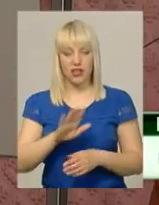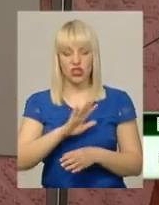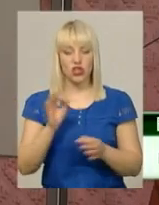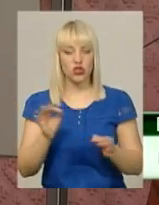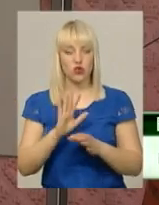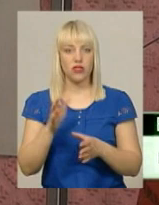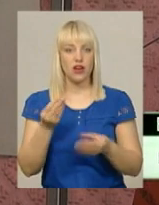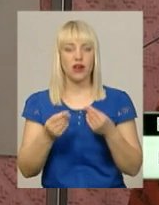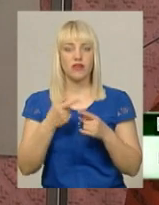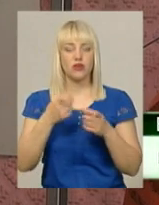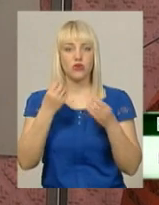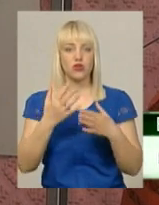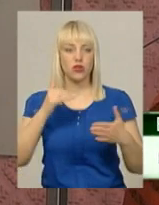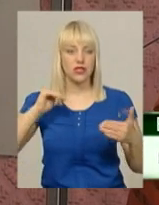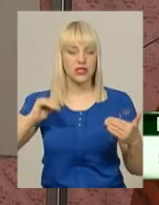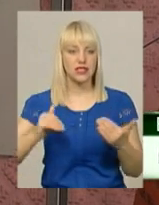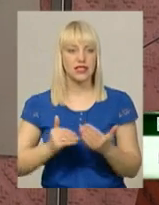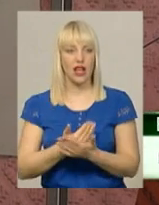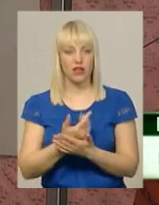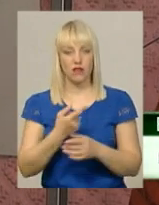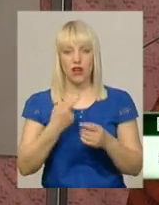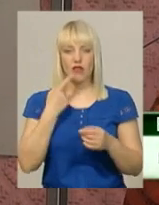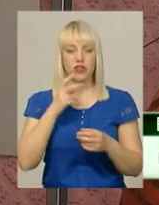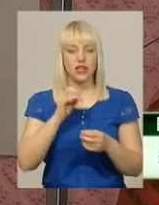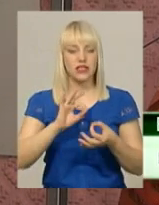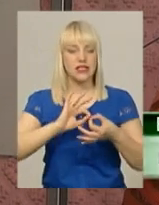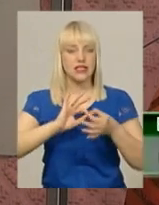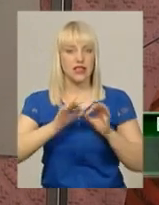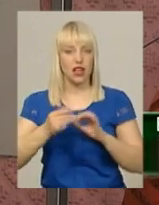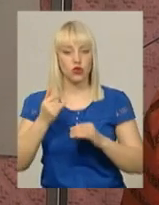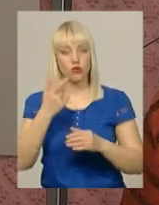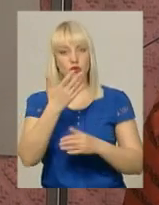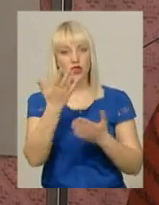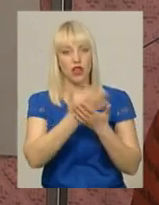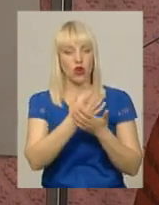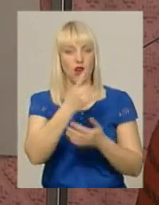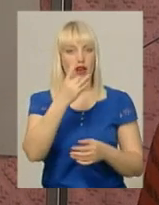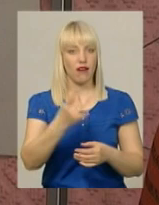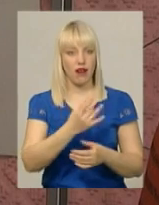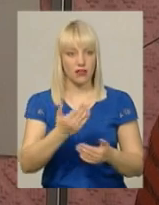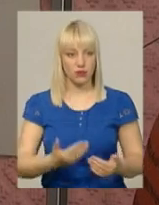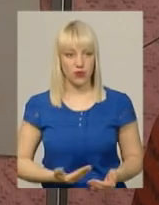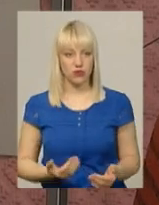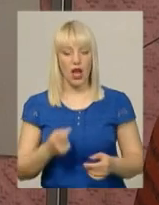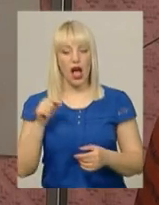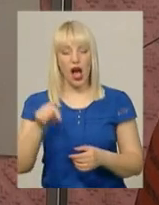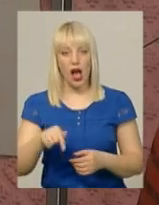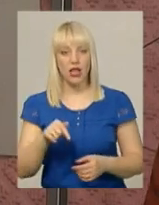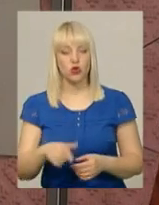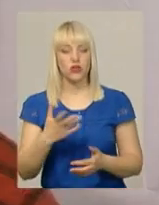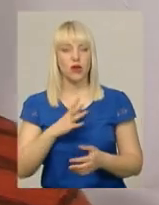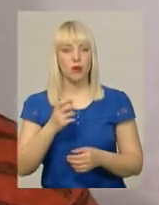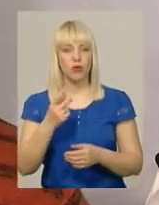сказав, дуже складно, тому що на передовій він один раз це пережив, а тут доводилося кілька дублів